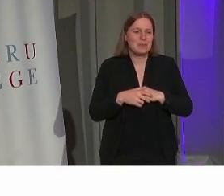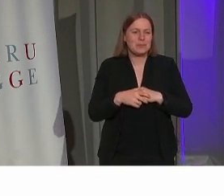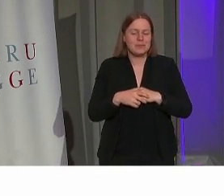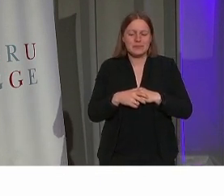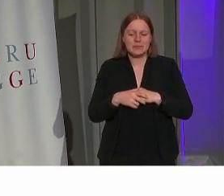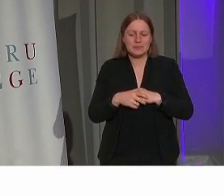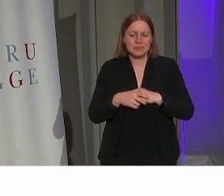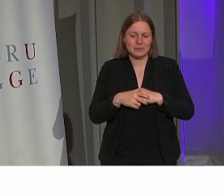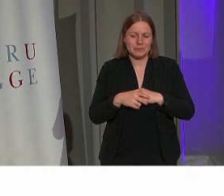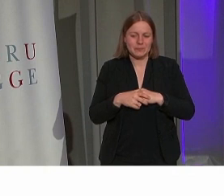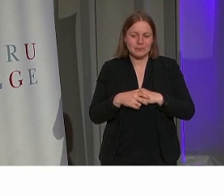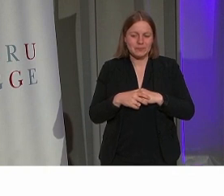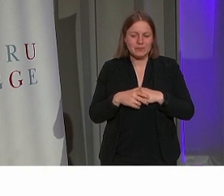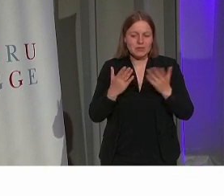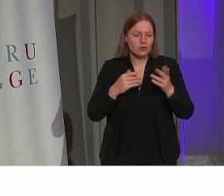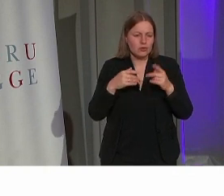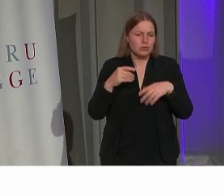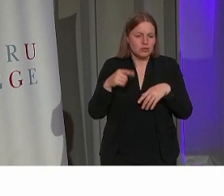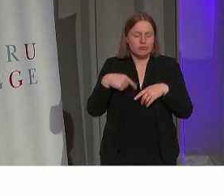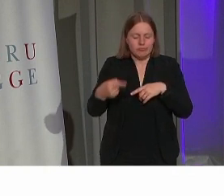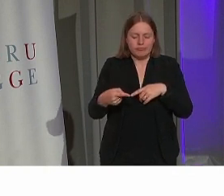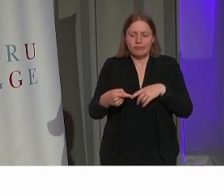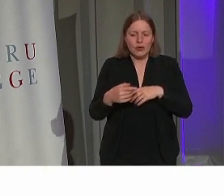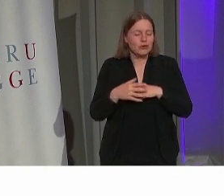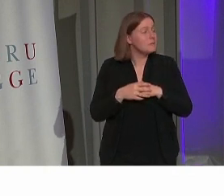Ik ga er eventjes sneller over.